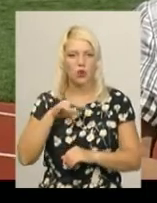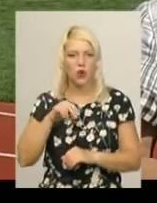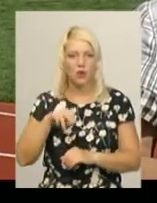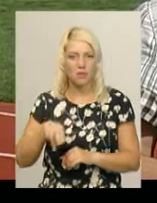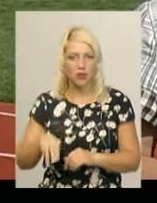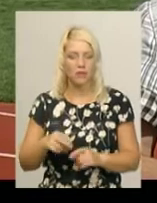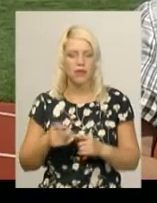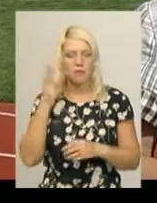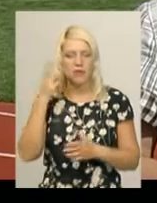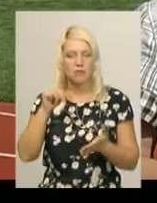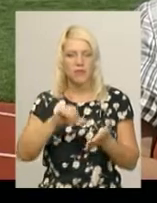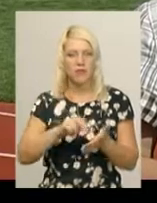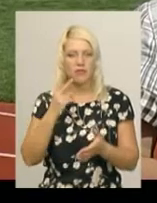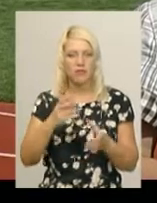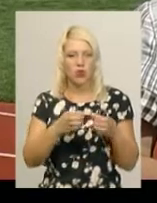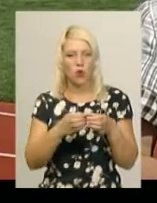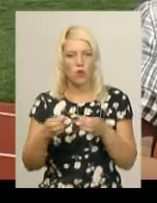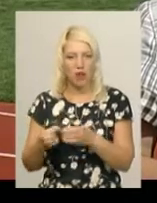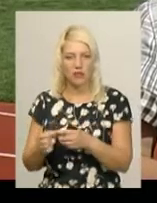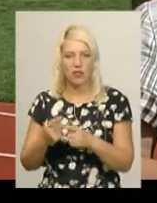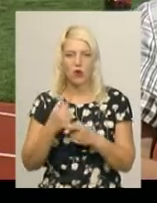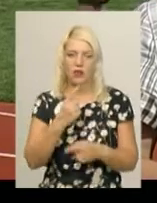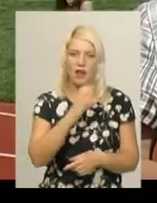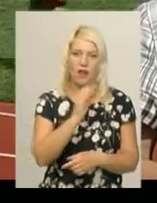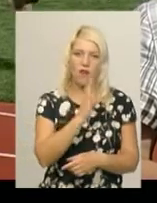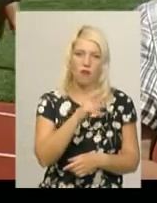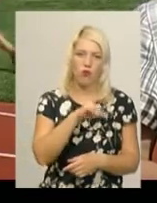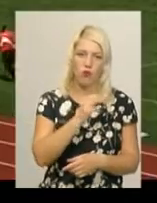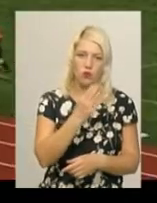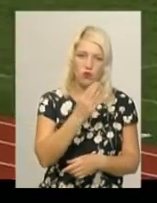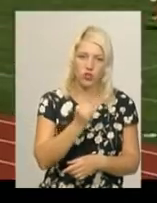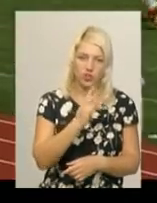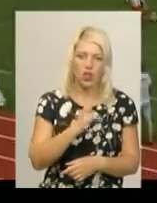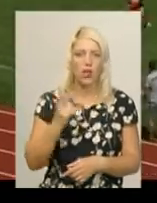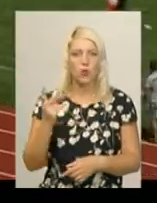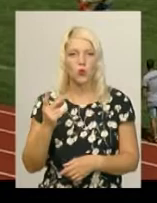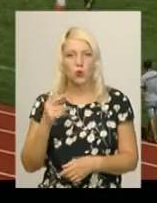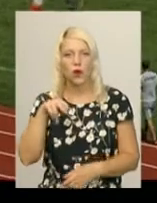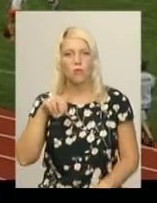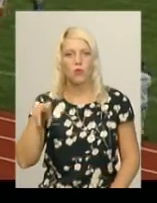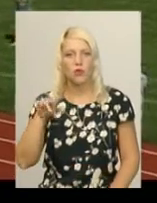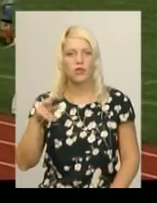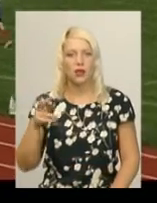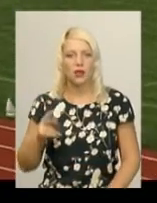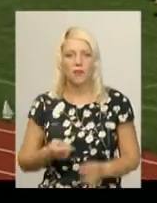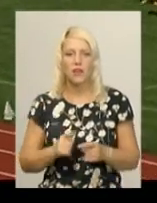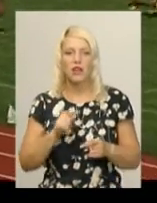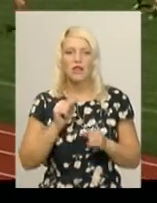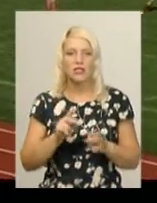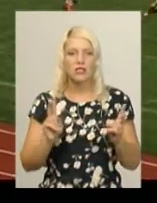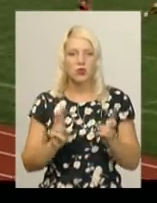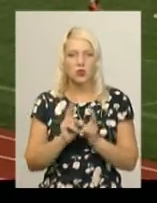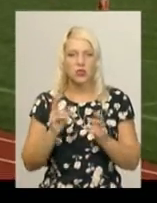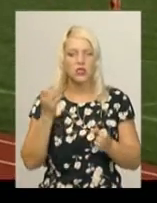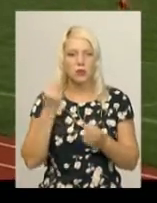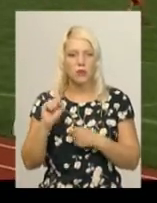листу представляють дві команди, які зараз на полі. Це Evolution 7 та Поділля. У цій зустрічі перемогли гравці Evolution. Президент Федерації